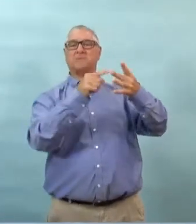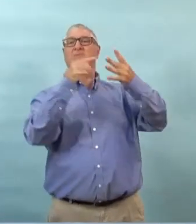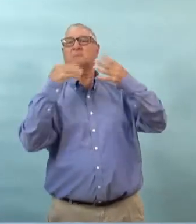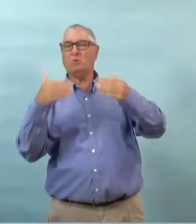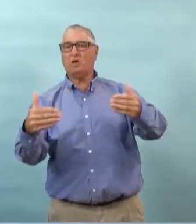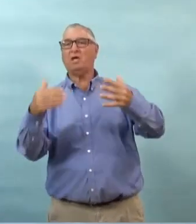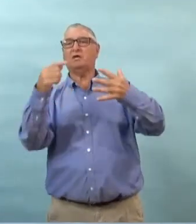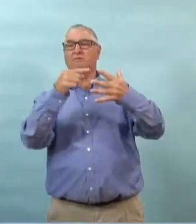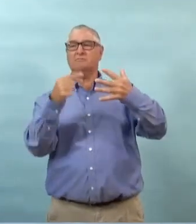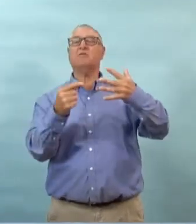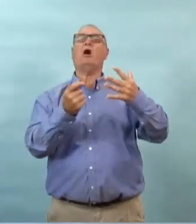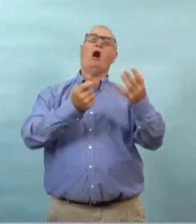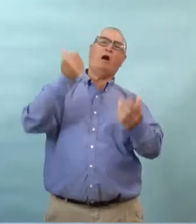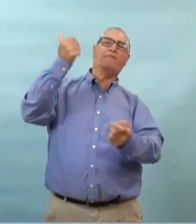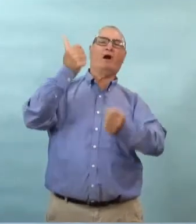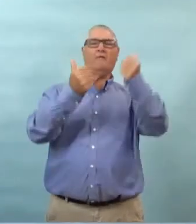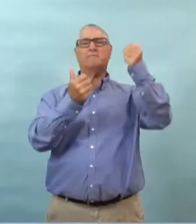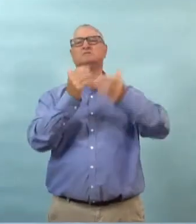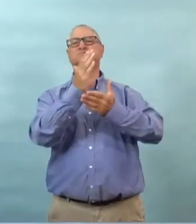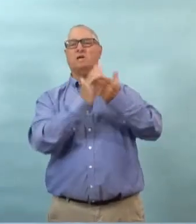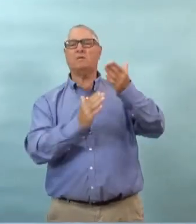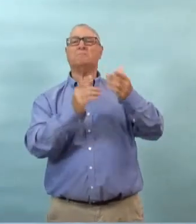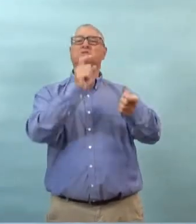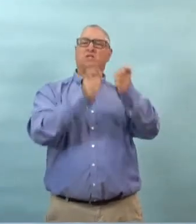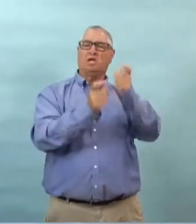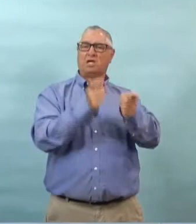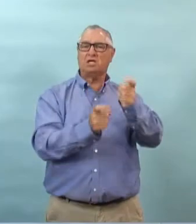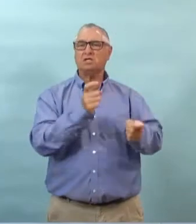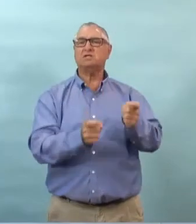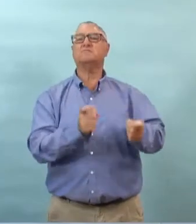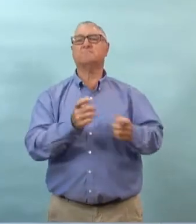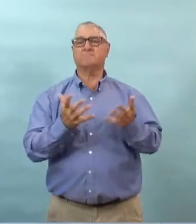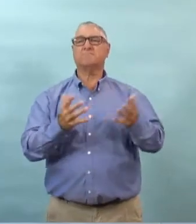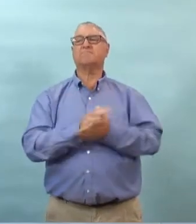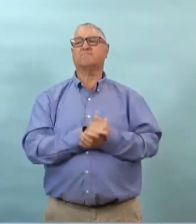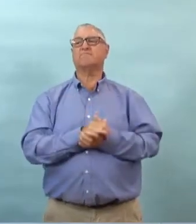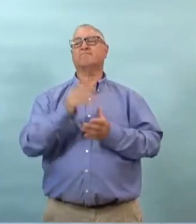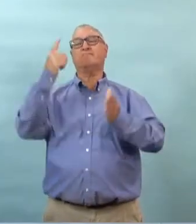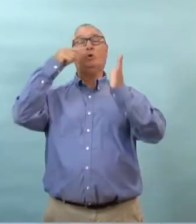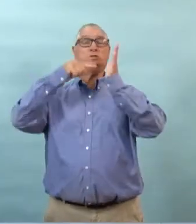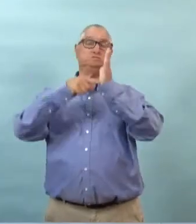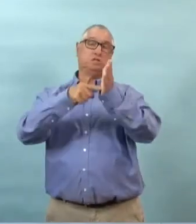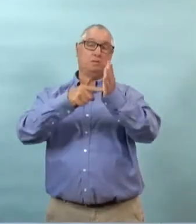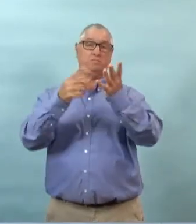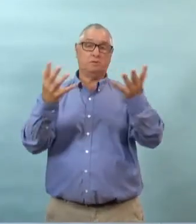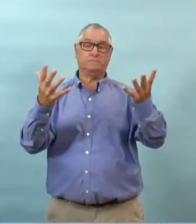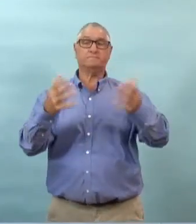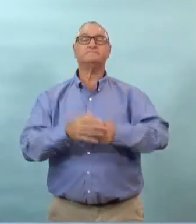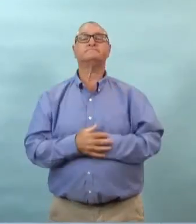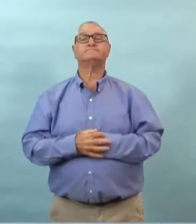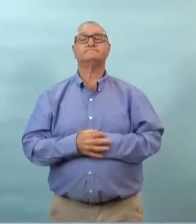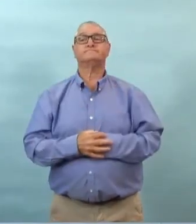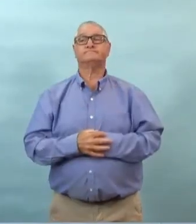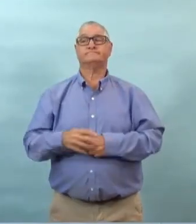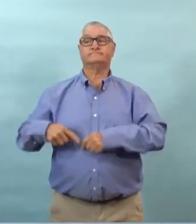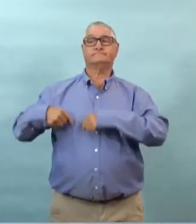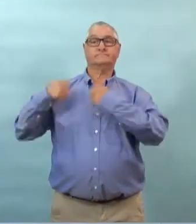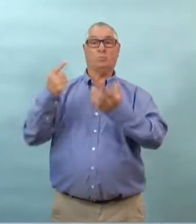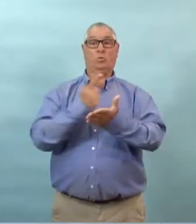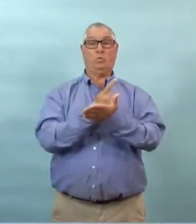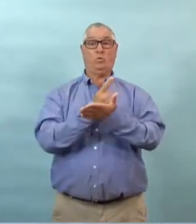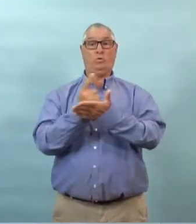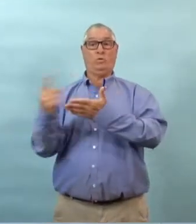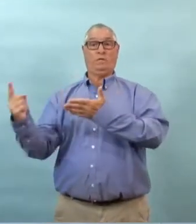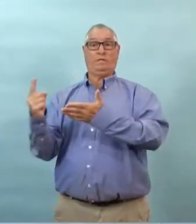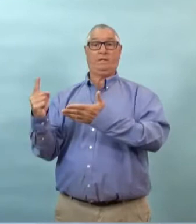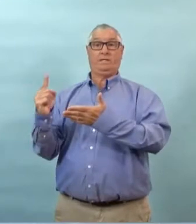d'adopter et des choses que nous avions proposé mais que nous avons c'est de ne pas adopter il y avait aussi les choses que nous avons proposé de modifier alors rapidement